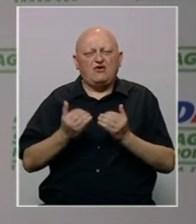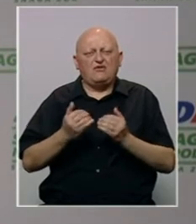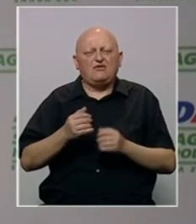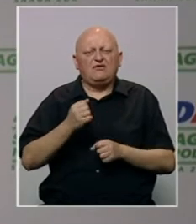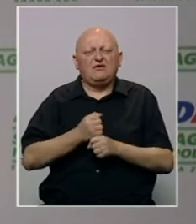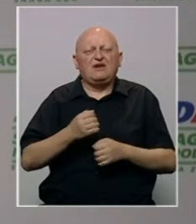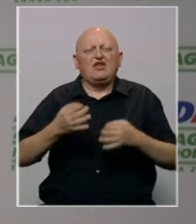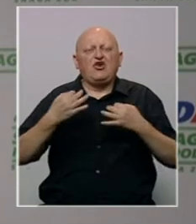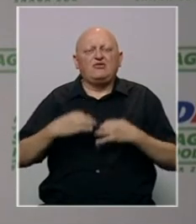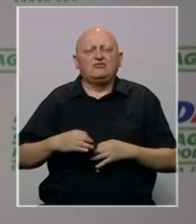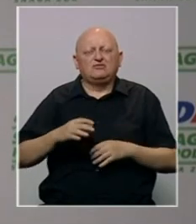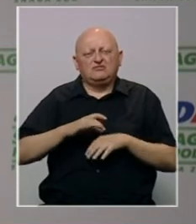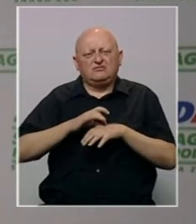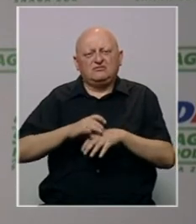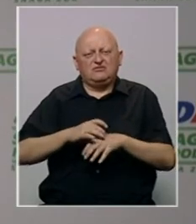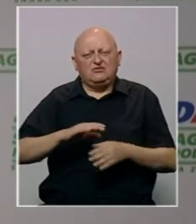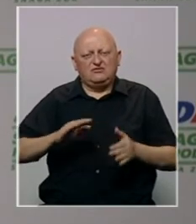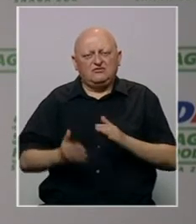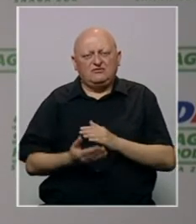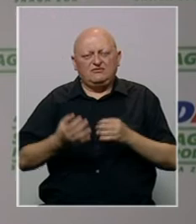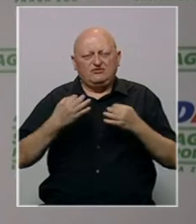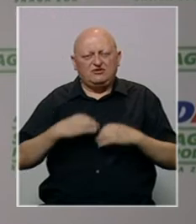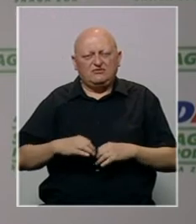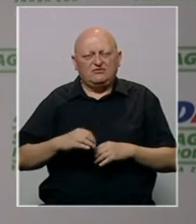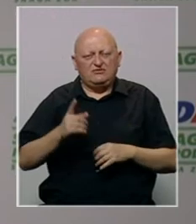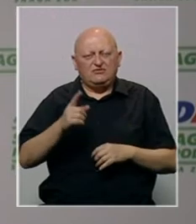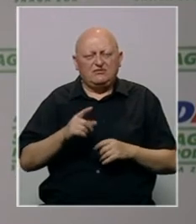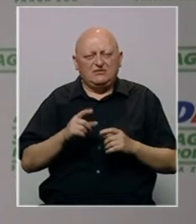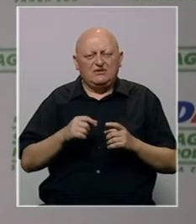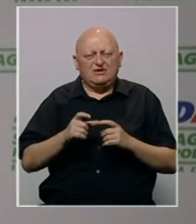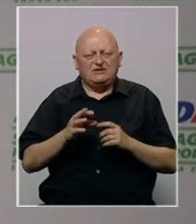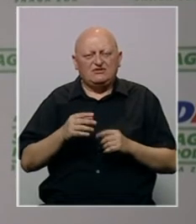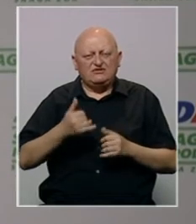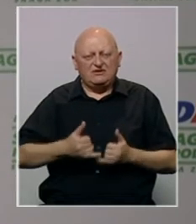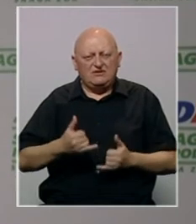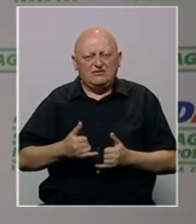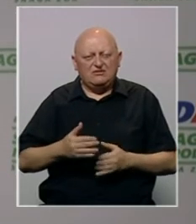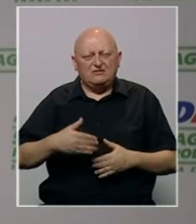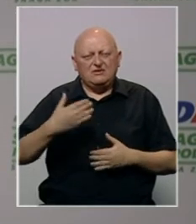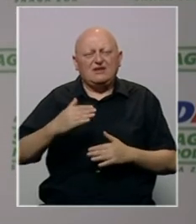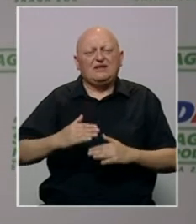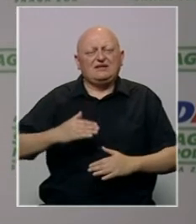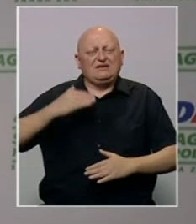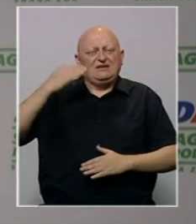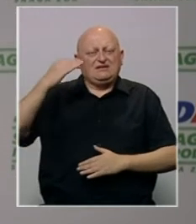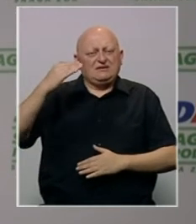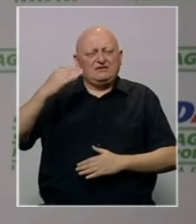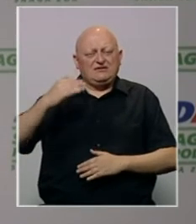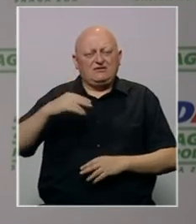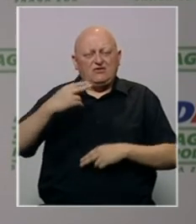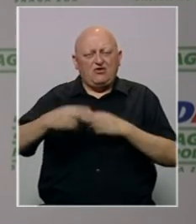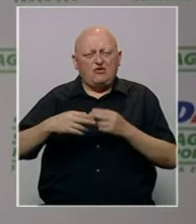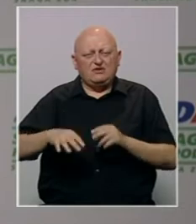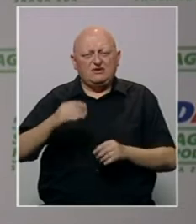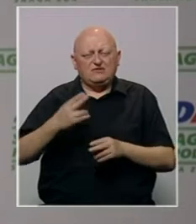Radno predsjedništvo na čelu sa zamjennikom predsjedavajućem gospodnom Usenovićem se danas stavilo iznad dakle i komisije za